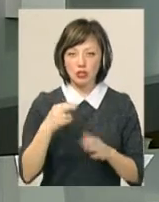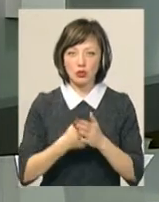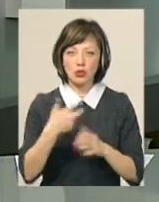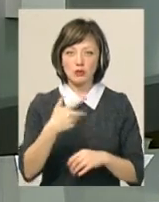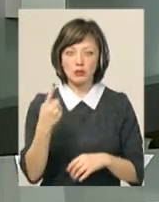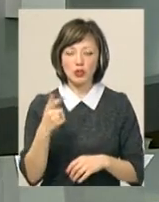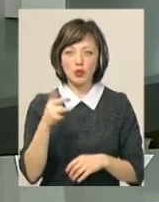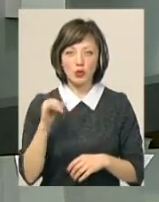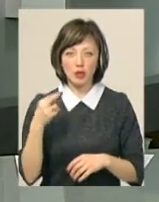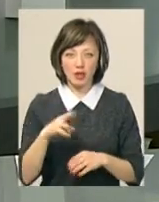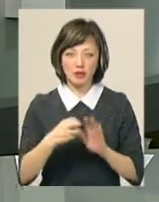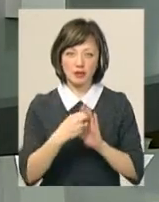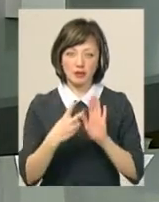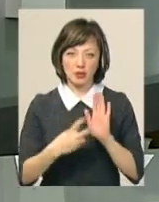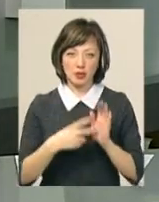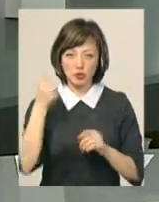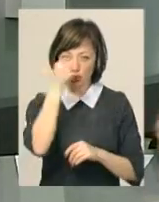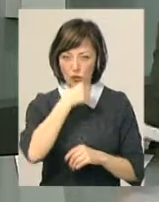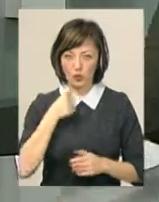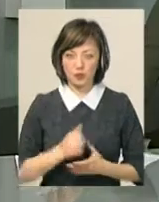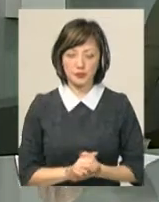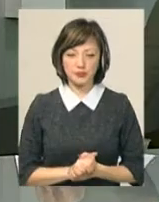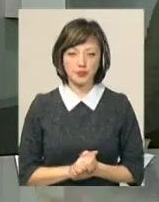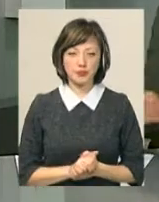31 грудня 2017 року.